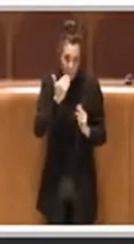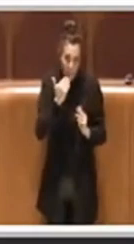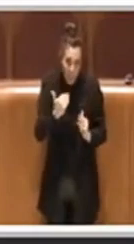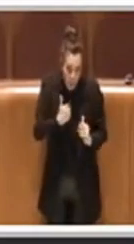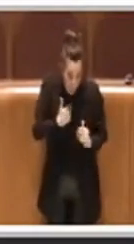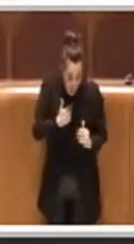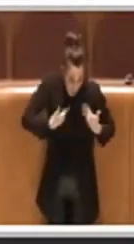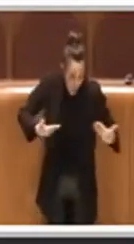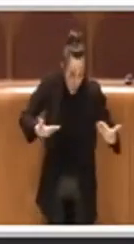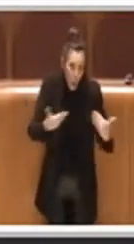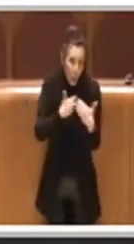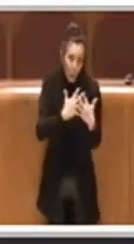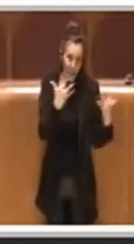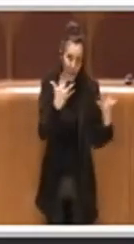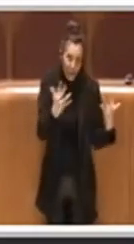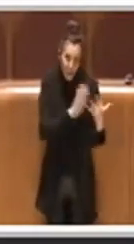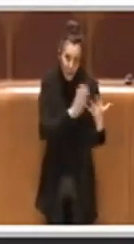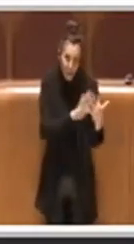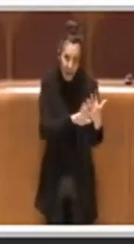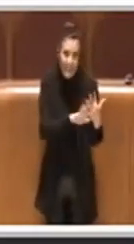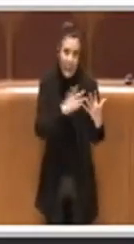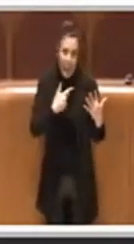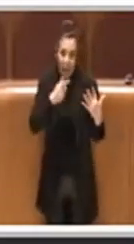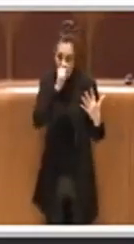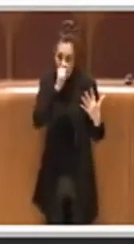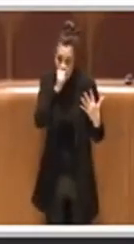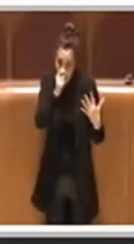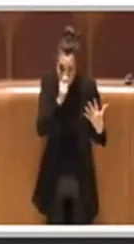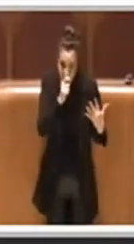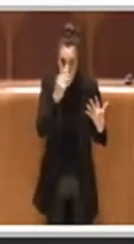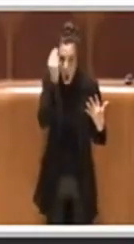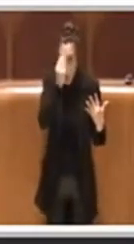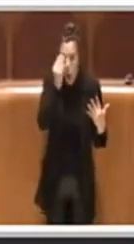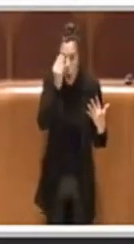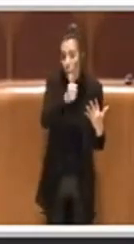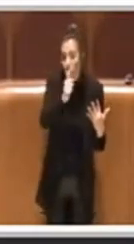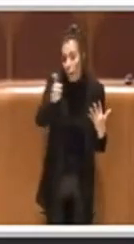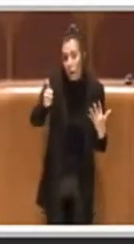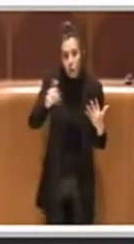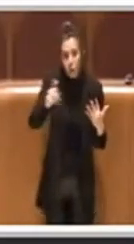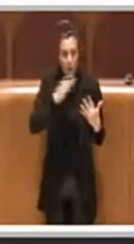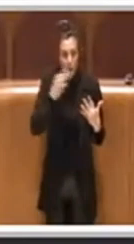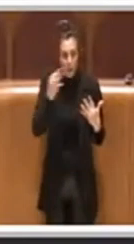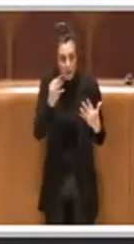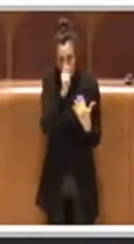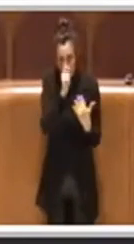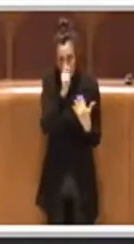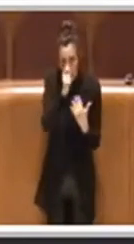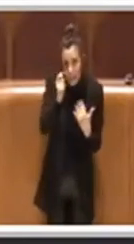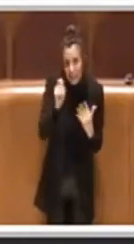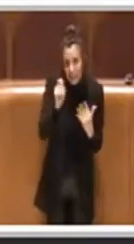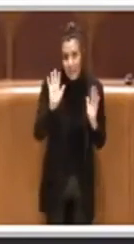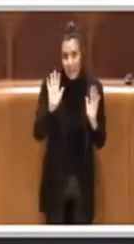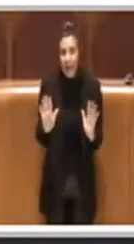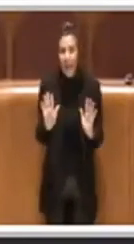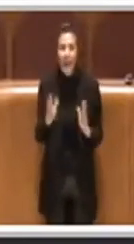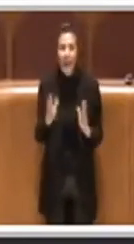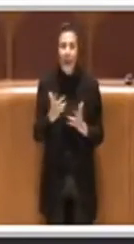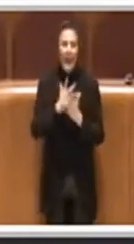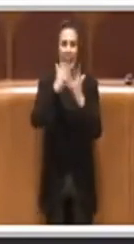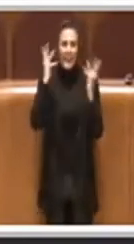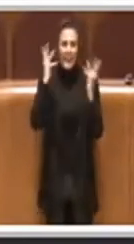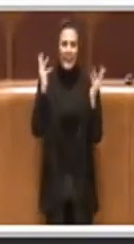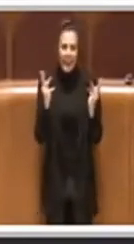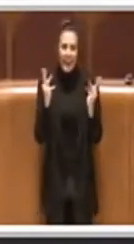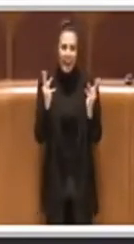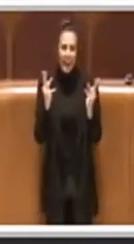mancherebbe poi nel rispetto delle opinioni di tutti quanti. È ovvio che